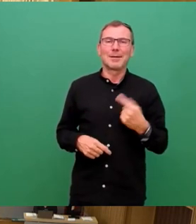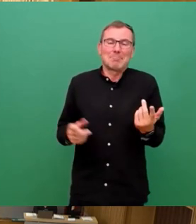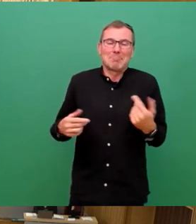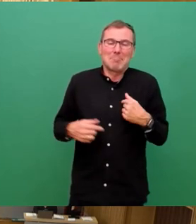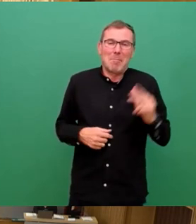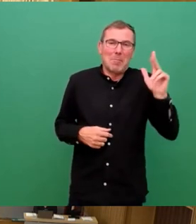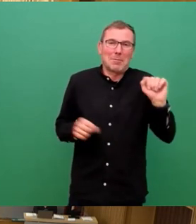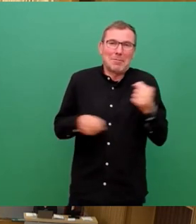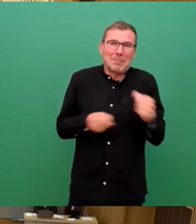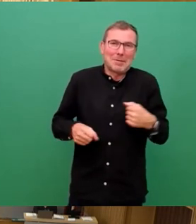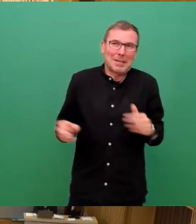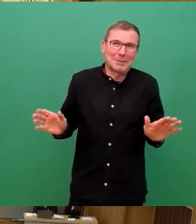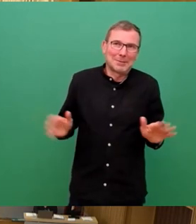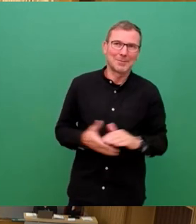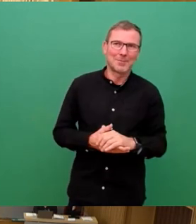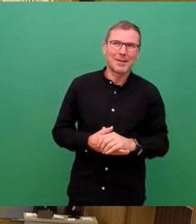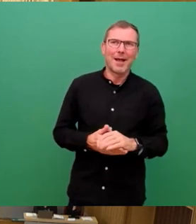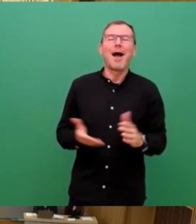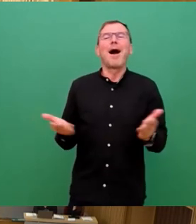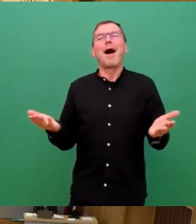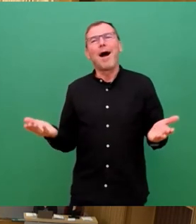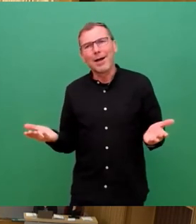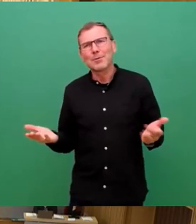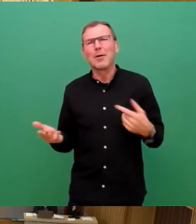Also, werden wir rauskriegen. Vielen Dank.